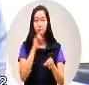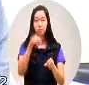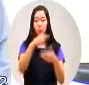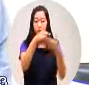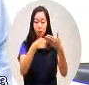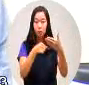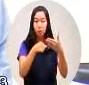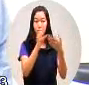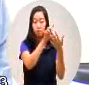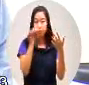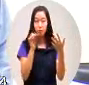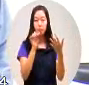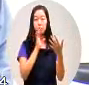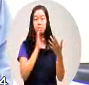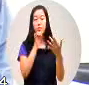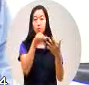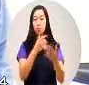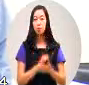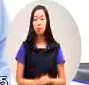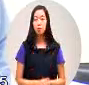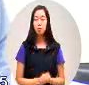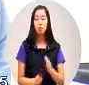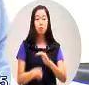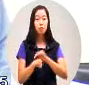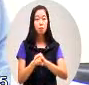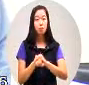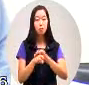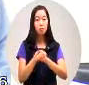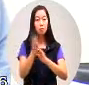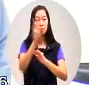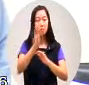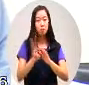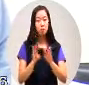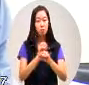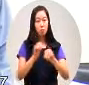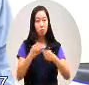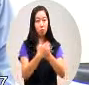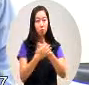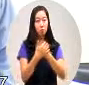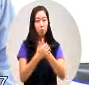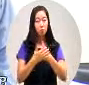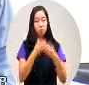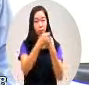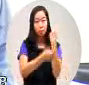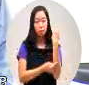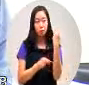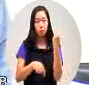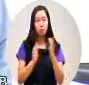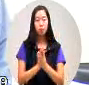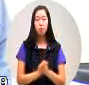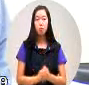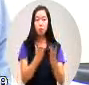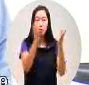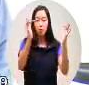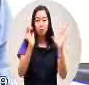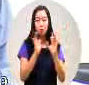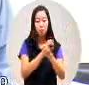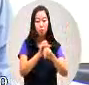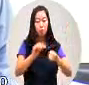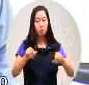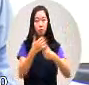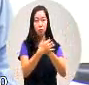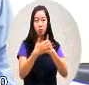条的条文说违反水土保持法但是水土保持法里面